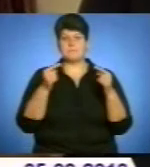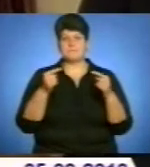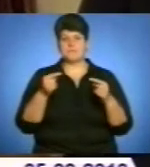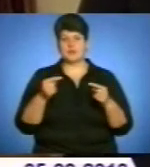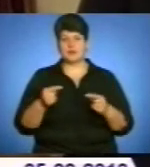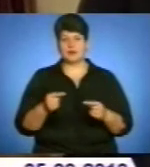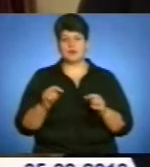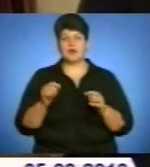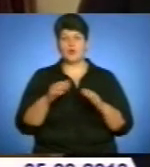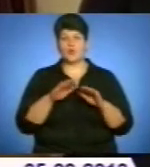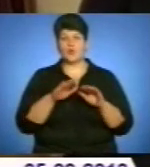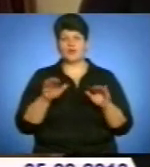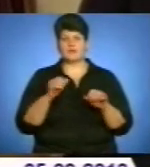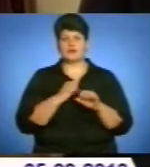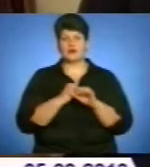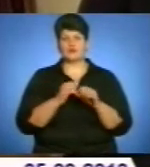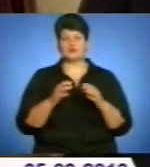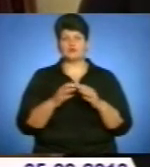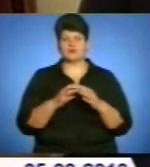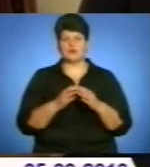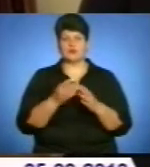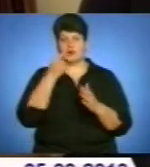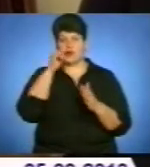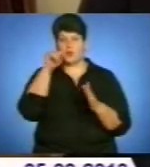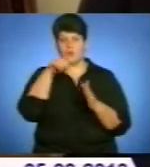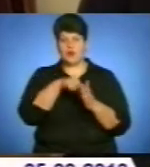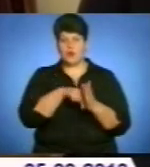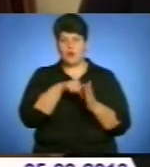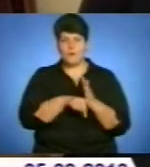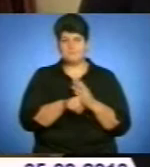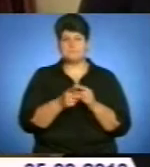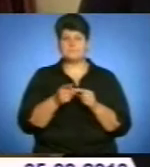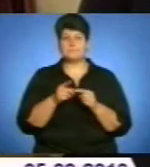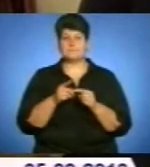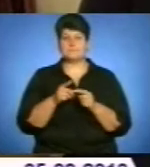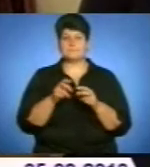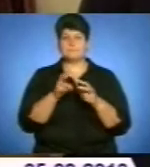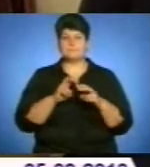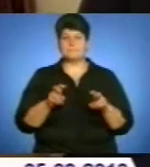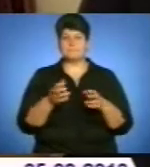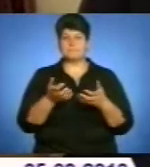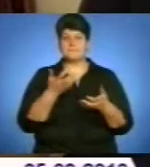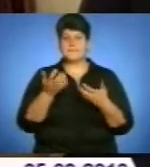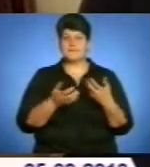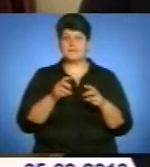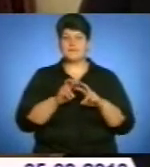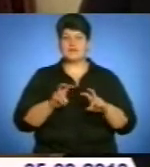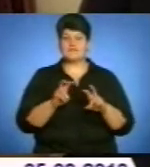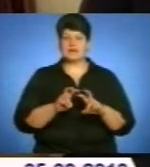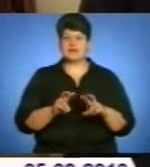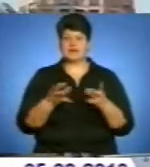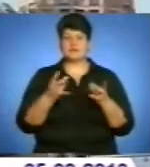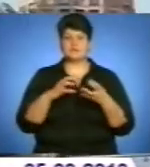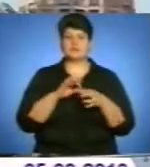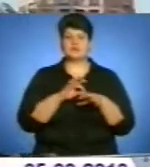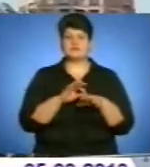робочих груп, вони достатньо глубоко вже продвинулись. Нам, мабуть, пора вже підвести ітоги цих переговорів.